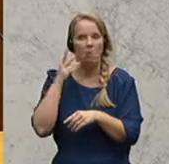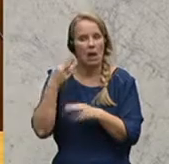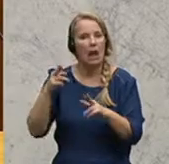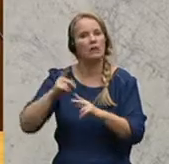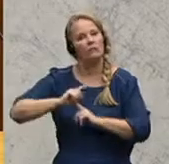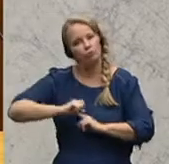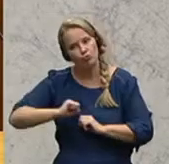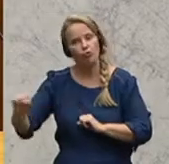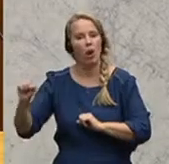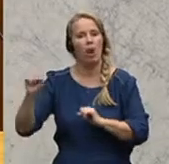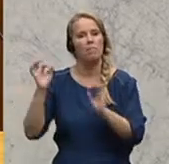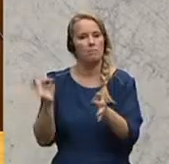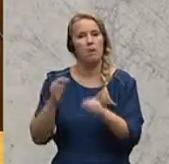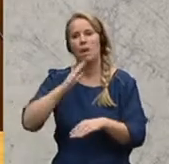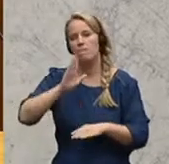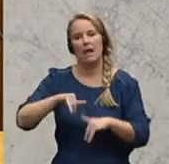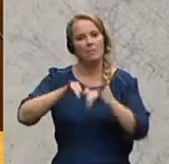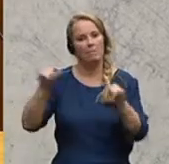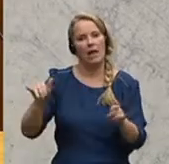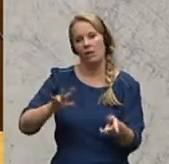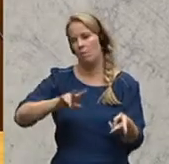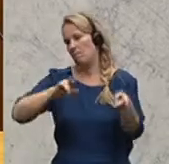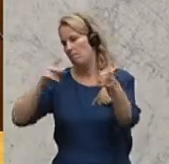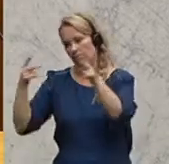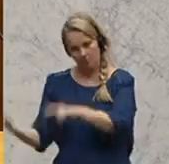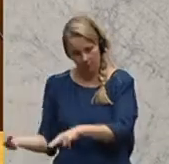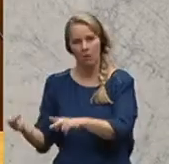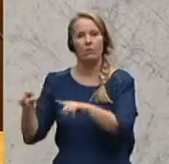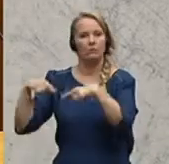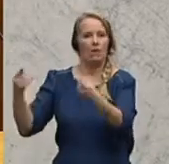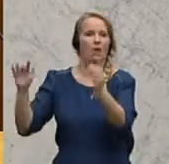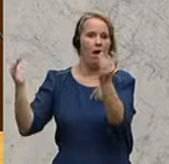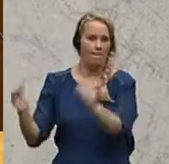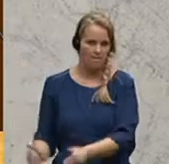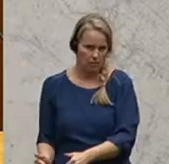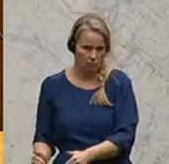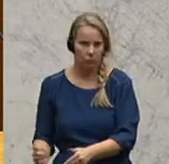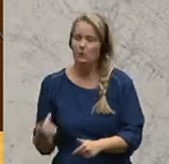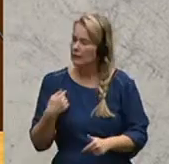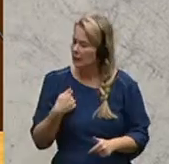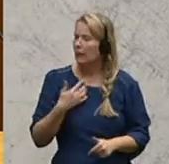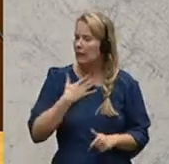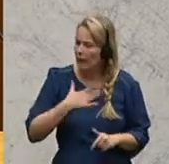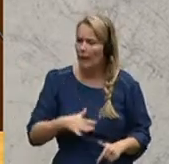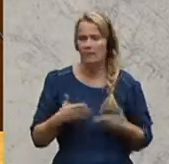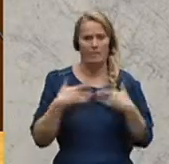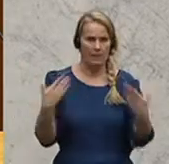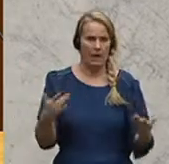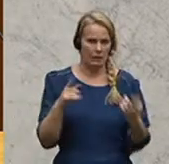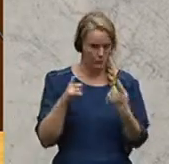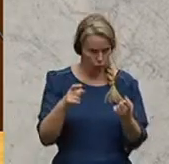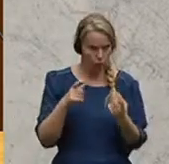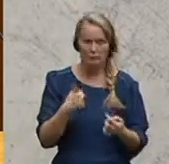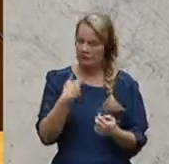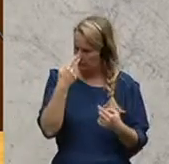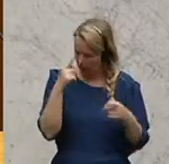relativ professionell in eine Petbank-Lösung übergeführt worden ist und abgebaut werden seitdem. Und ich bin gern darüber bereit zu diskutieren und sehe